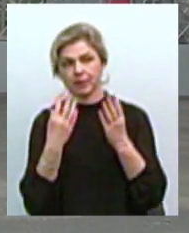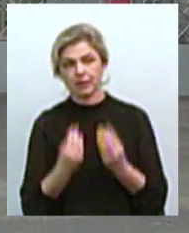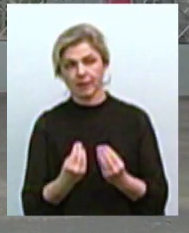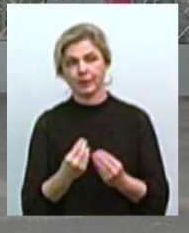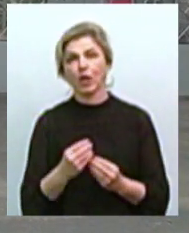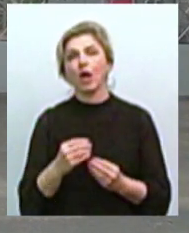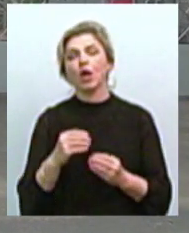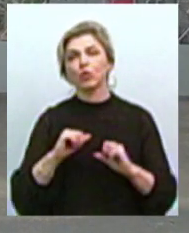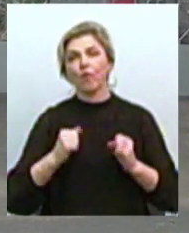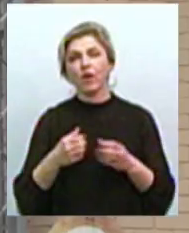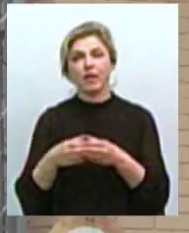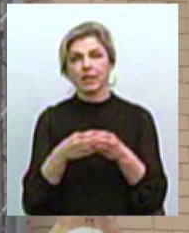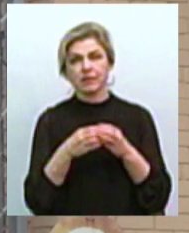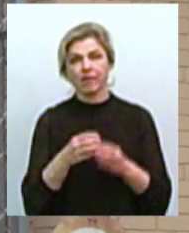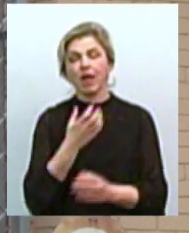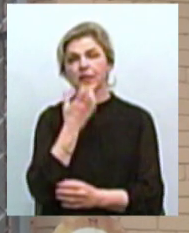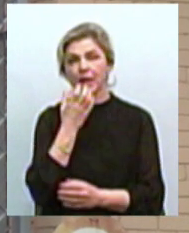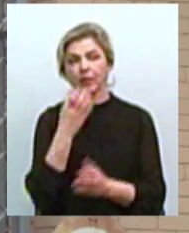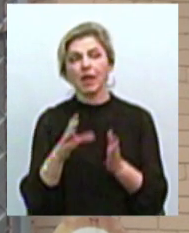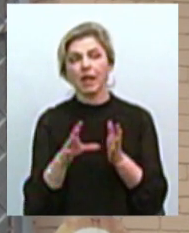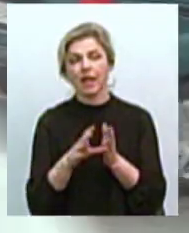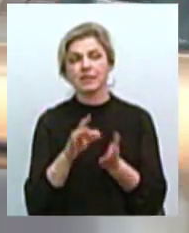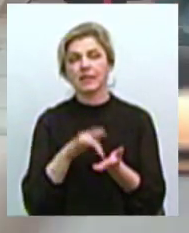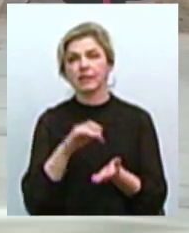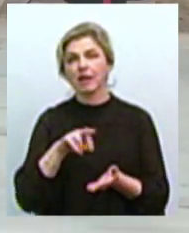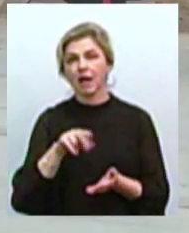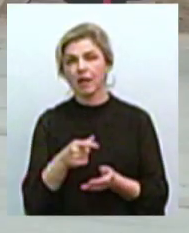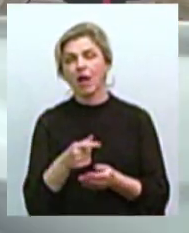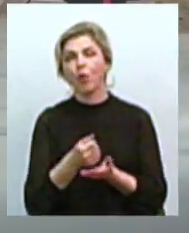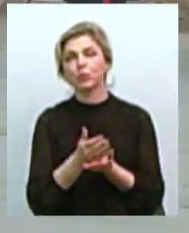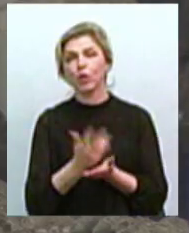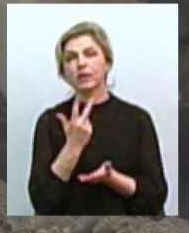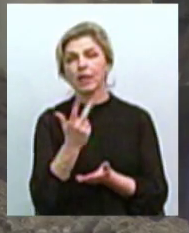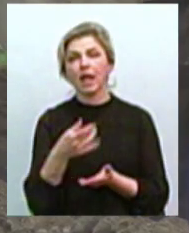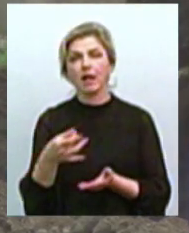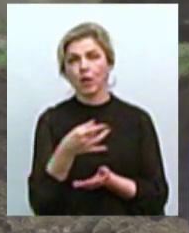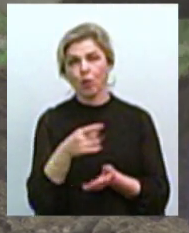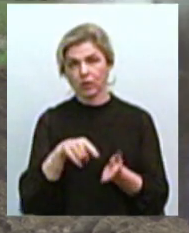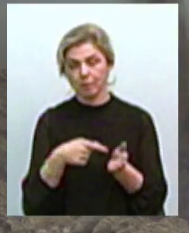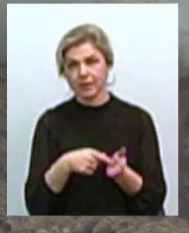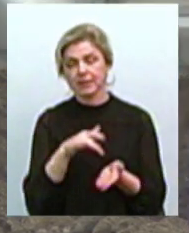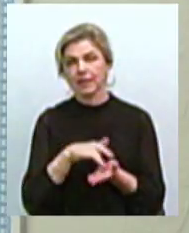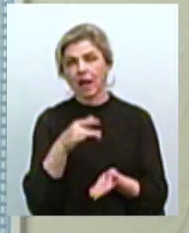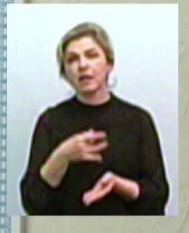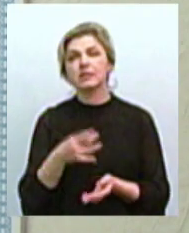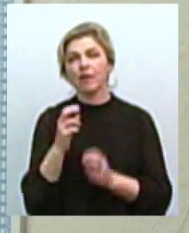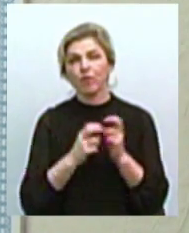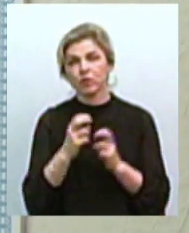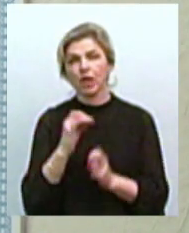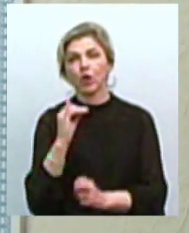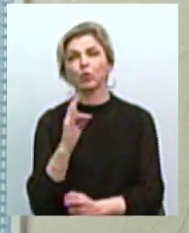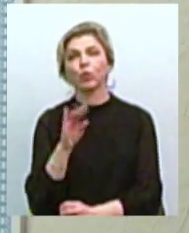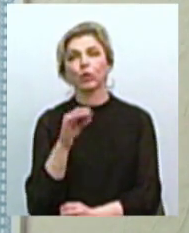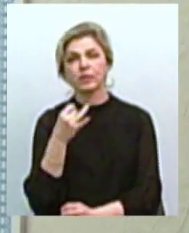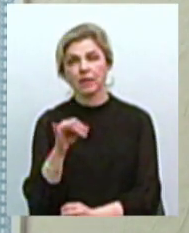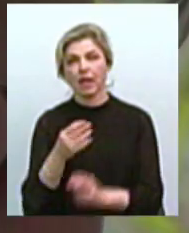акціонерне товариство «Миколаївська теплоелектроцентраль» обслуговує три райони міста – Центральний, Заводський та Інгульський. Юрій Кішков говорить, це